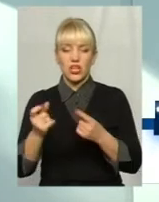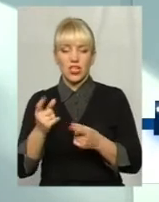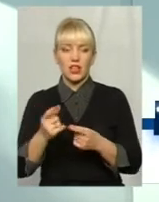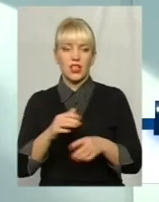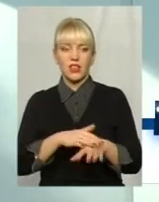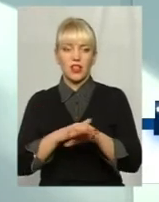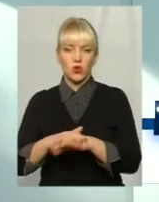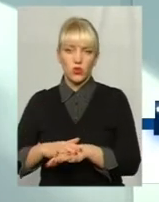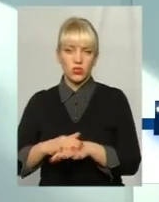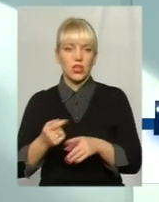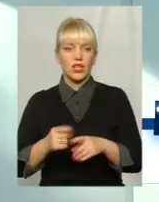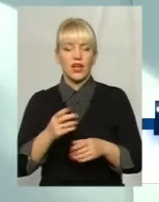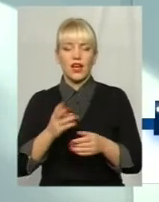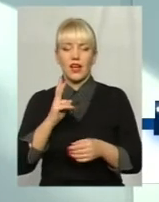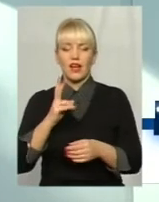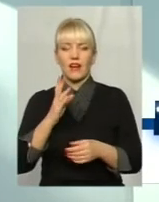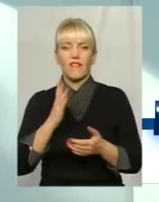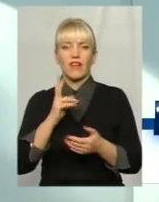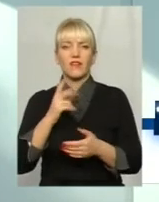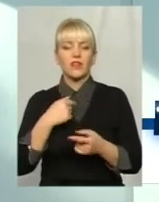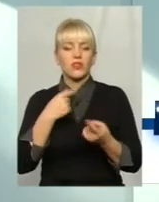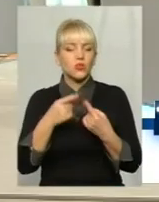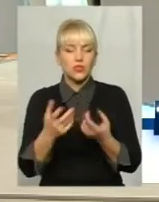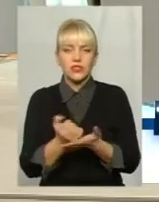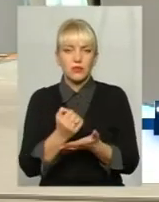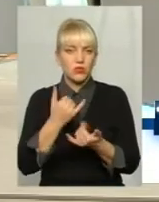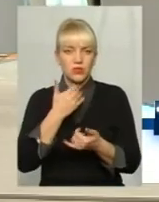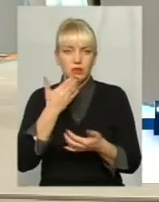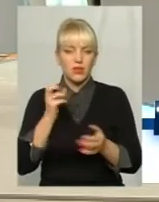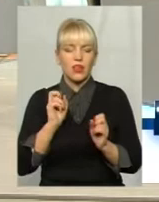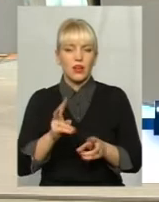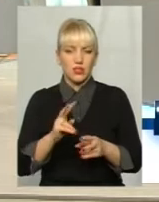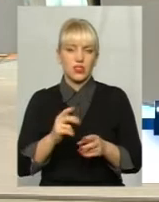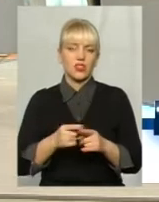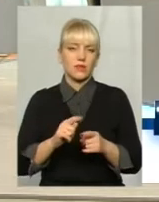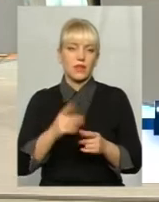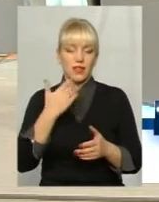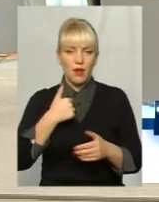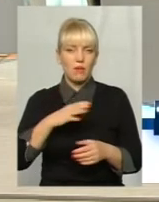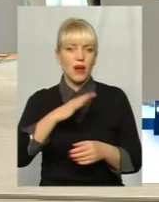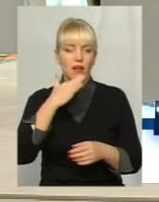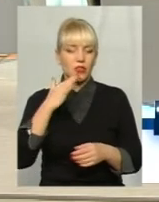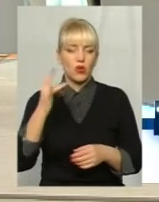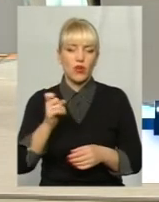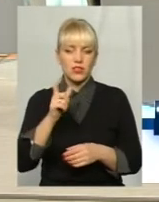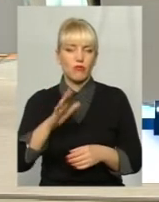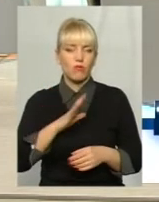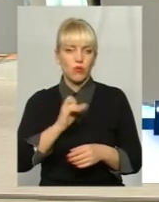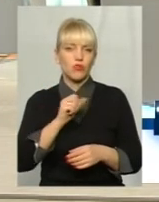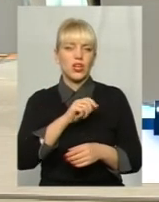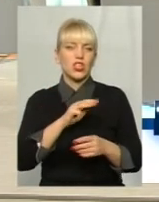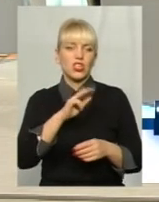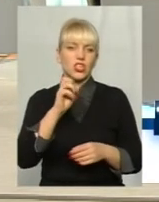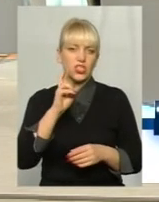організацій, як квартирна плата, немає. Я вже не раз бував на збору, я казав, шановні, якщо ви нарікаєте на роботу нашої